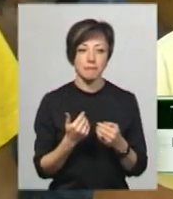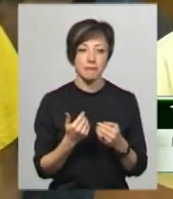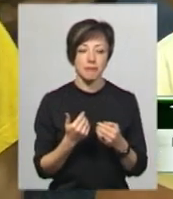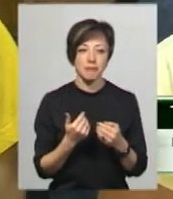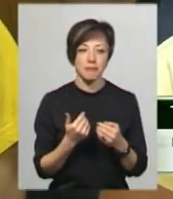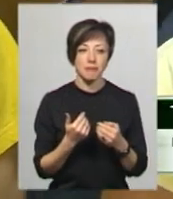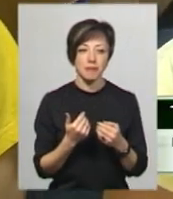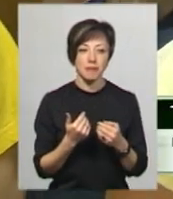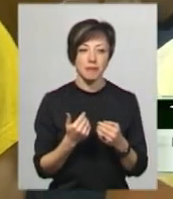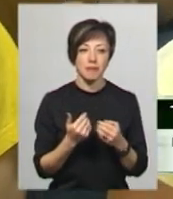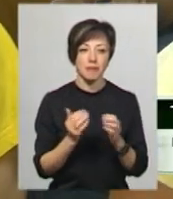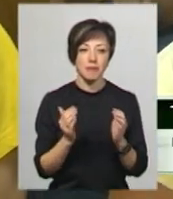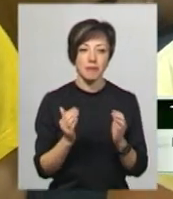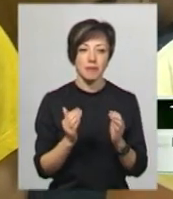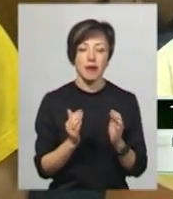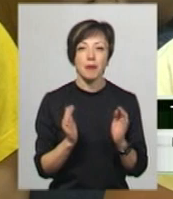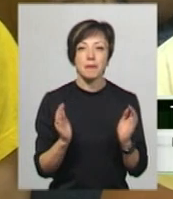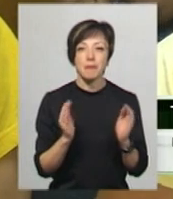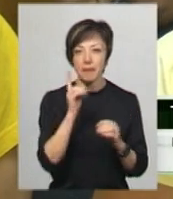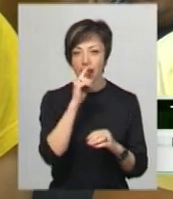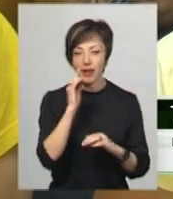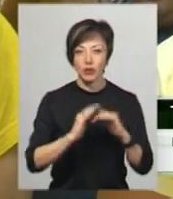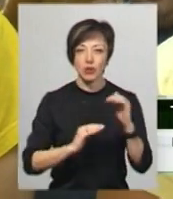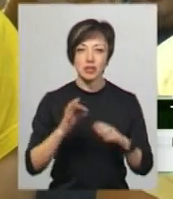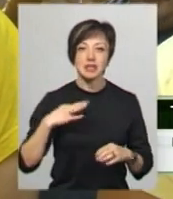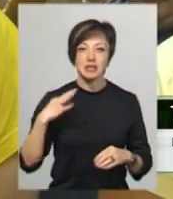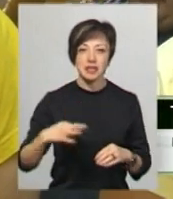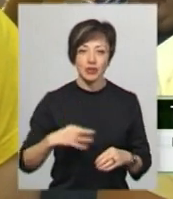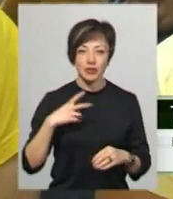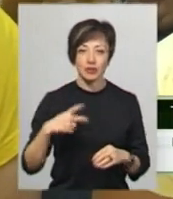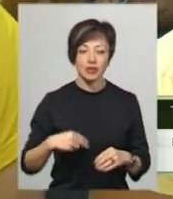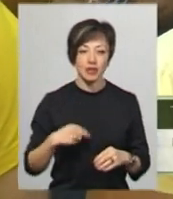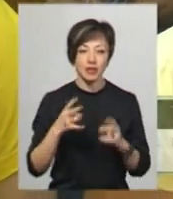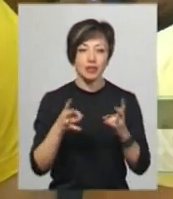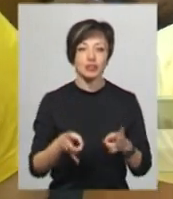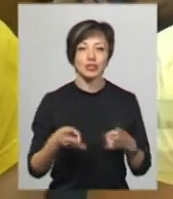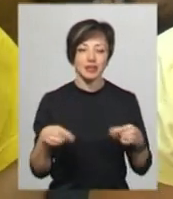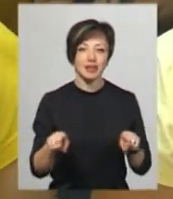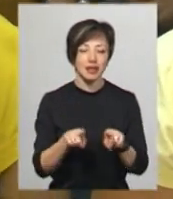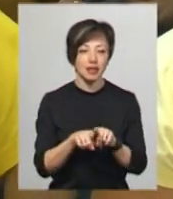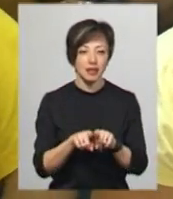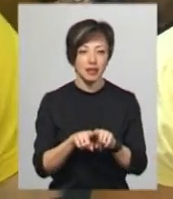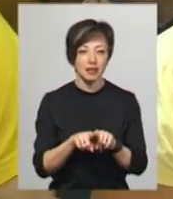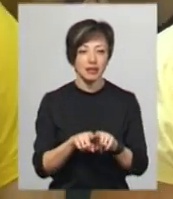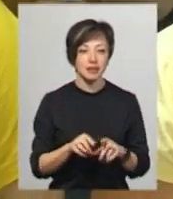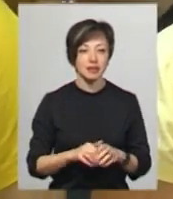сина чи доньки, ніжніші такі, як